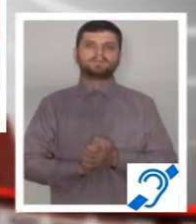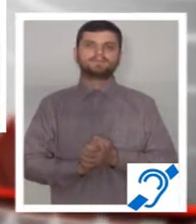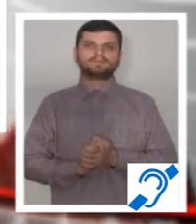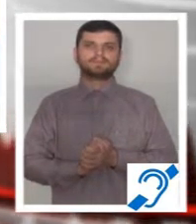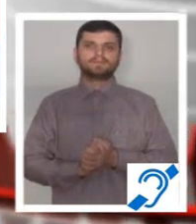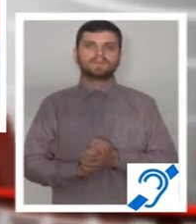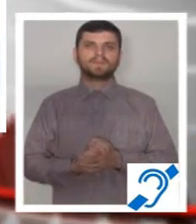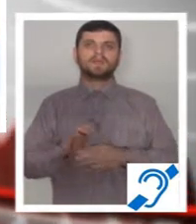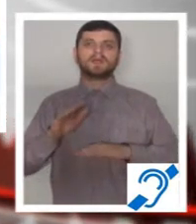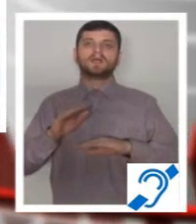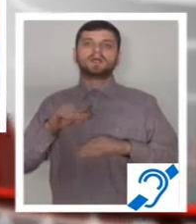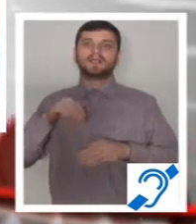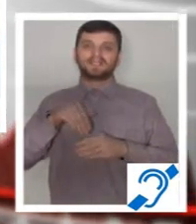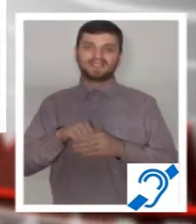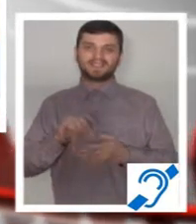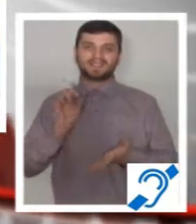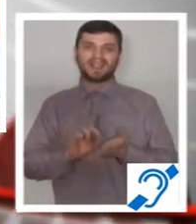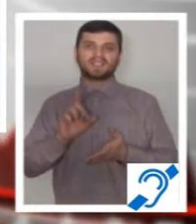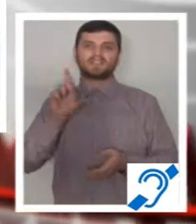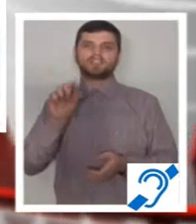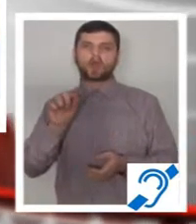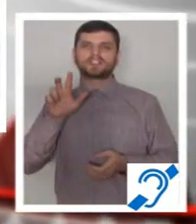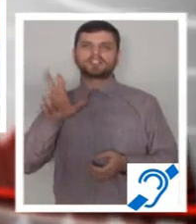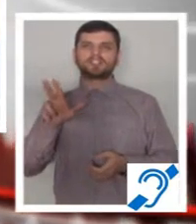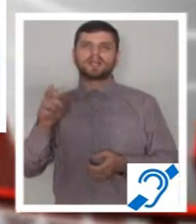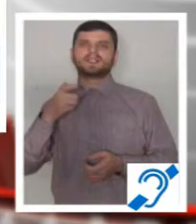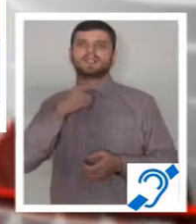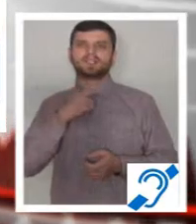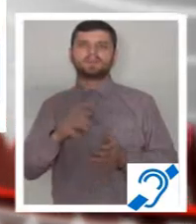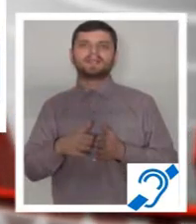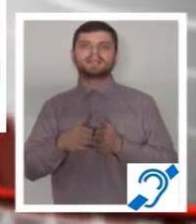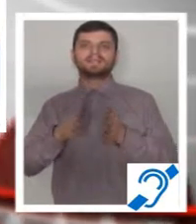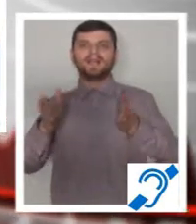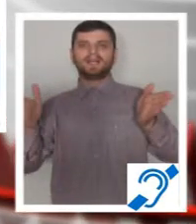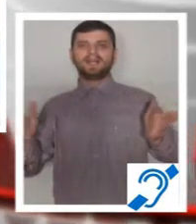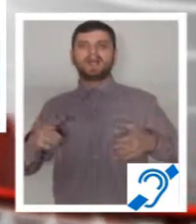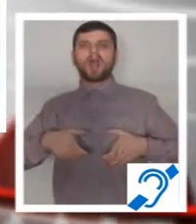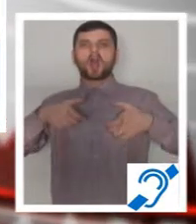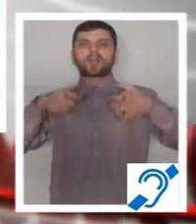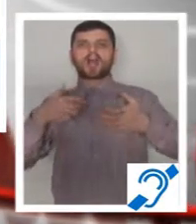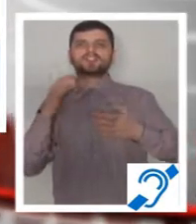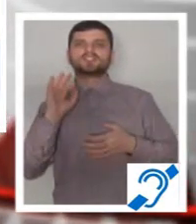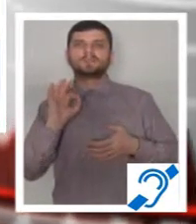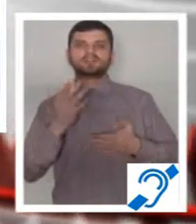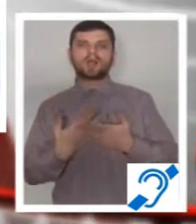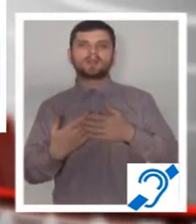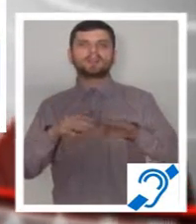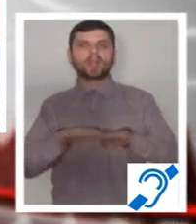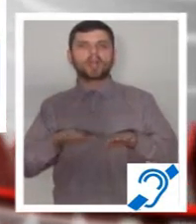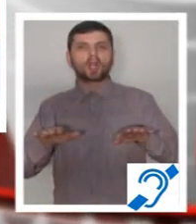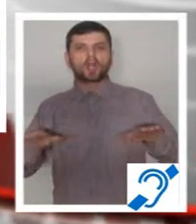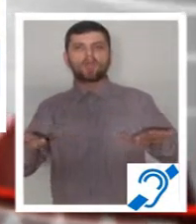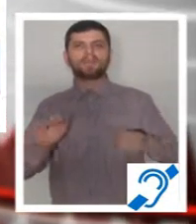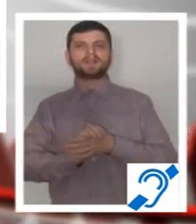Pe 23 decembrie, în Pitești, se deschide Orășelul Copiilor și în acest an Orășelul va fi amenajat tot pe platoul din zona